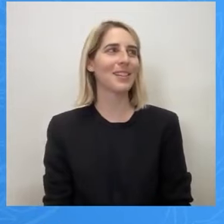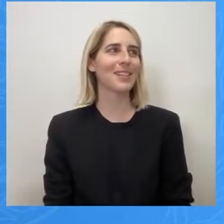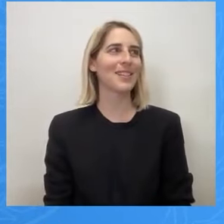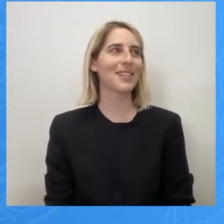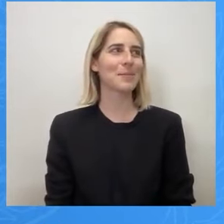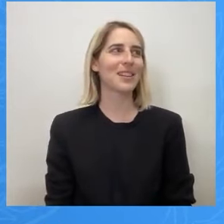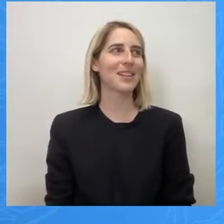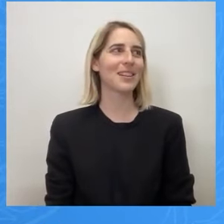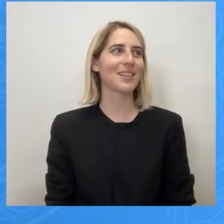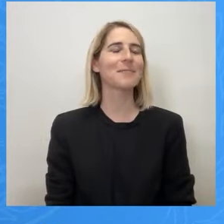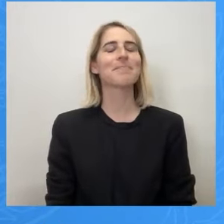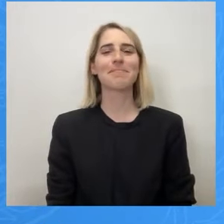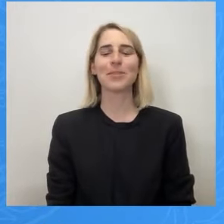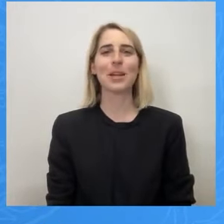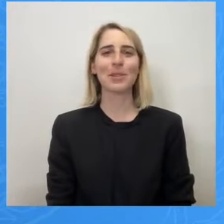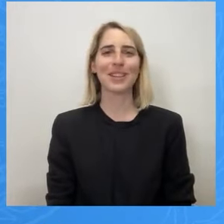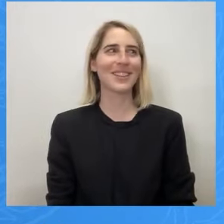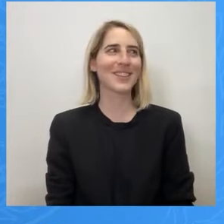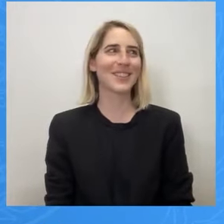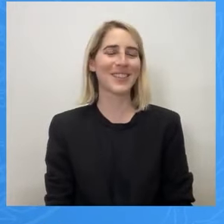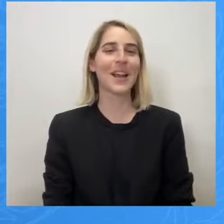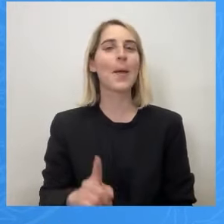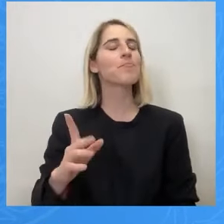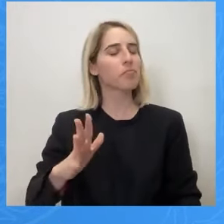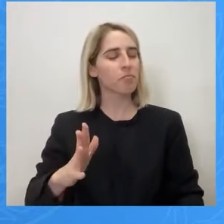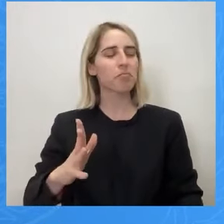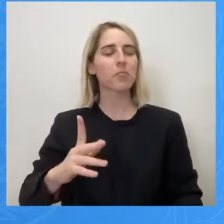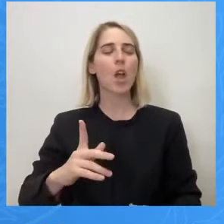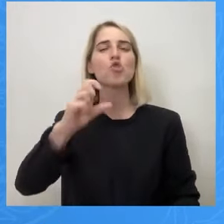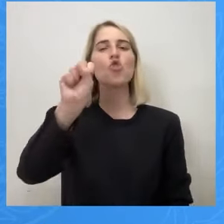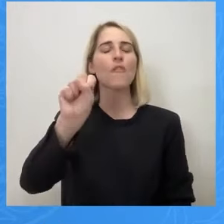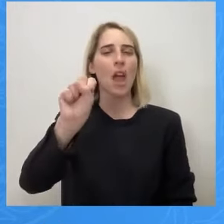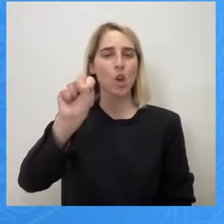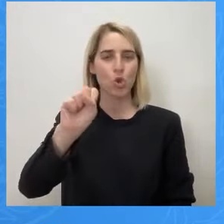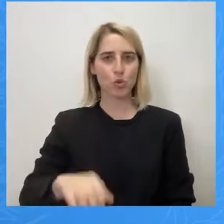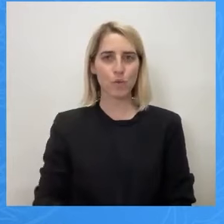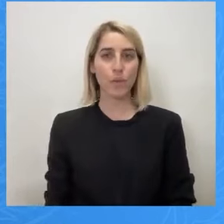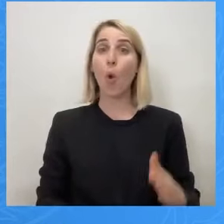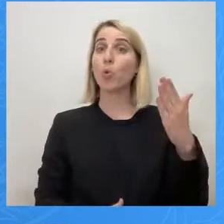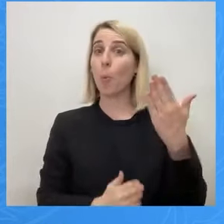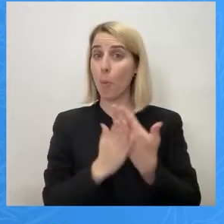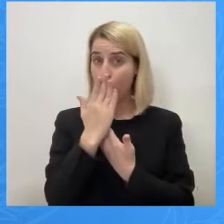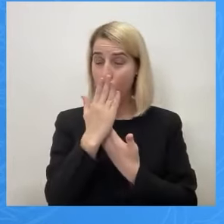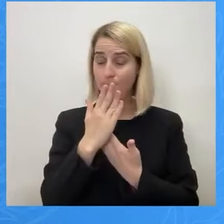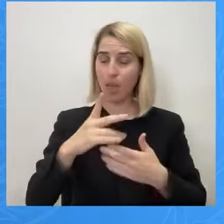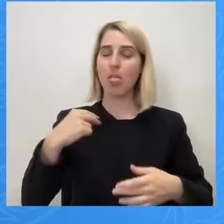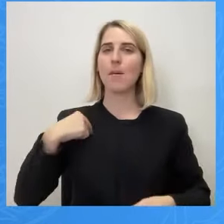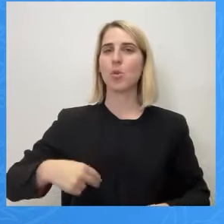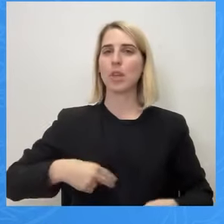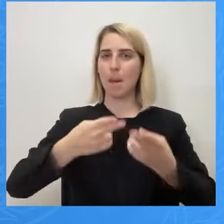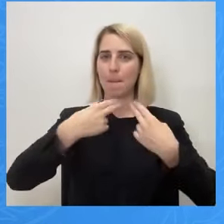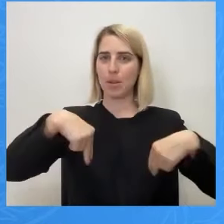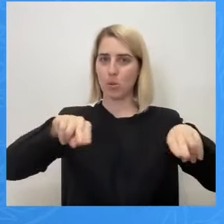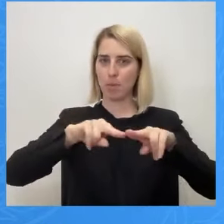Κύριε Πρόεδρε, πρωί στην Δημοτική Επιτροπή ψηφίστια ομόφωνα μια